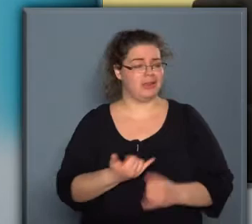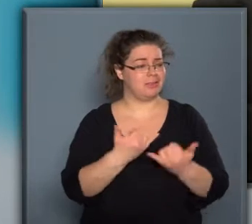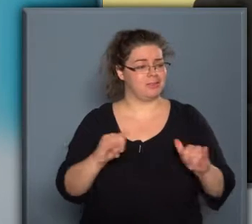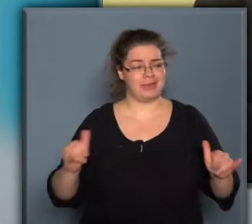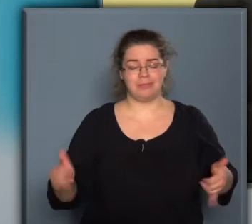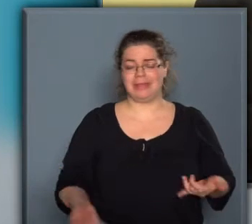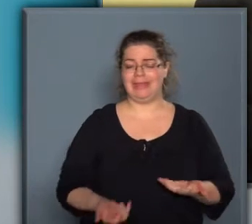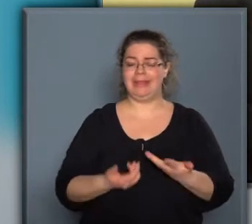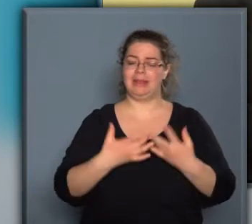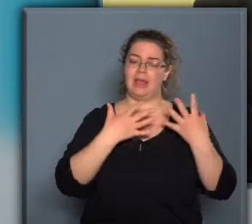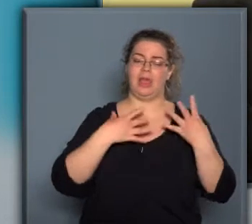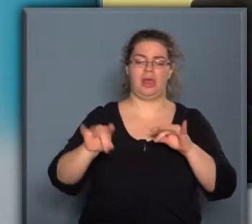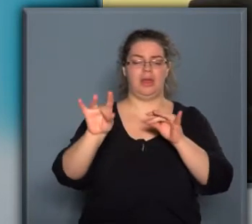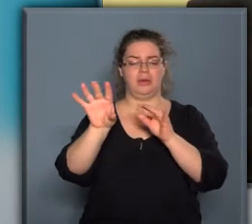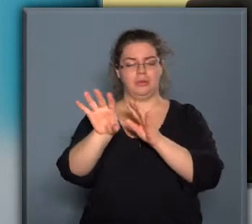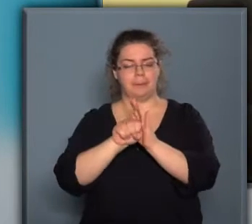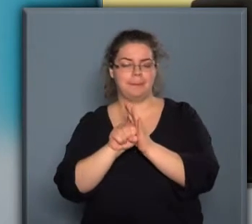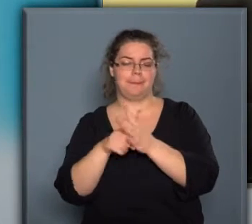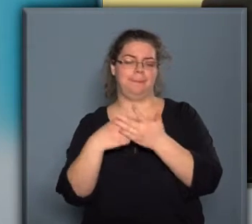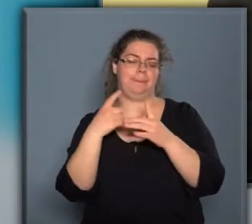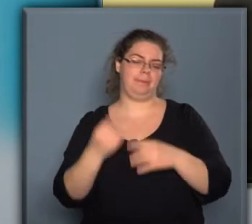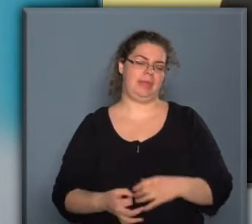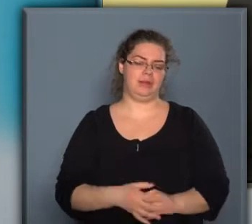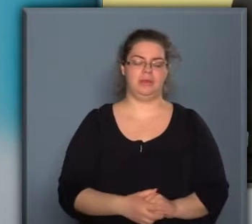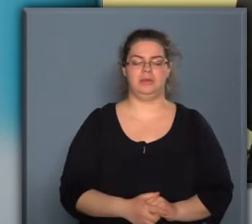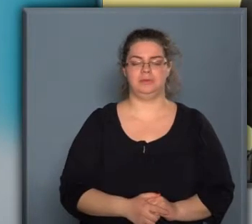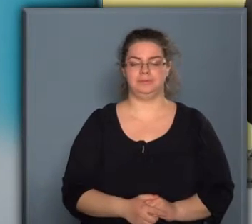mind-mind megragadott pillanatok az ő részéről.